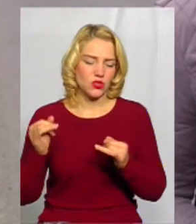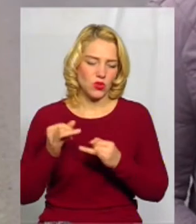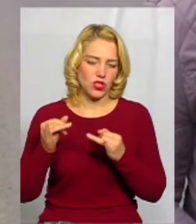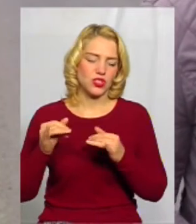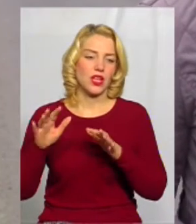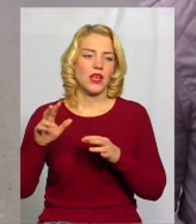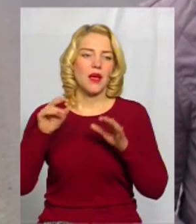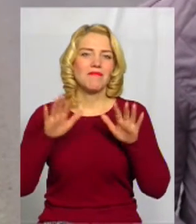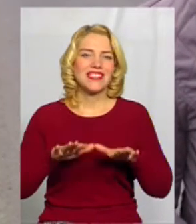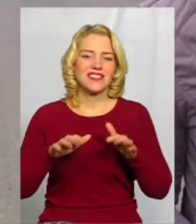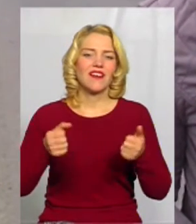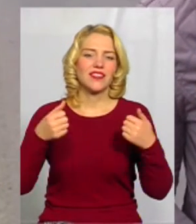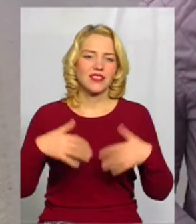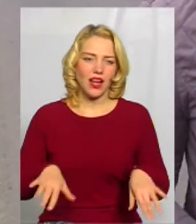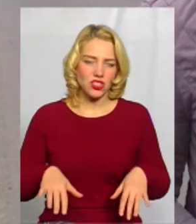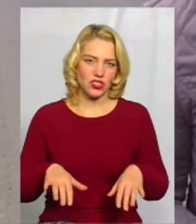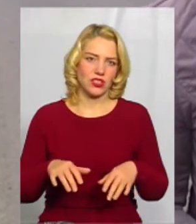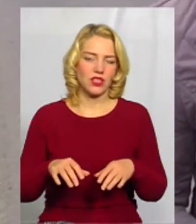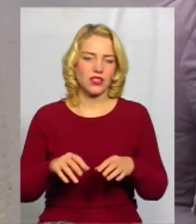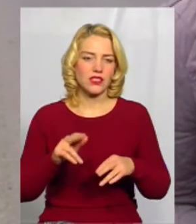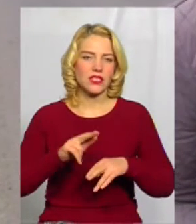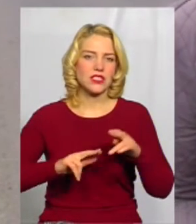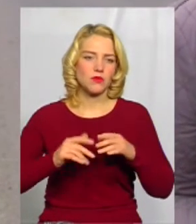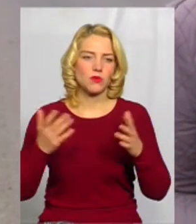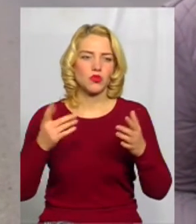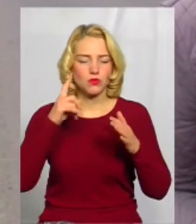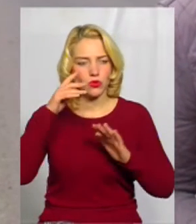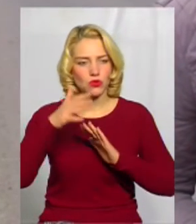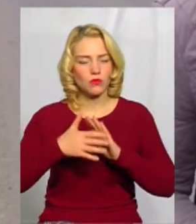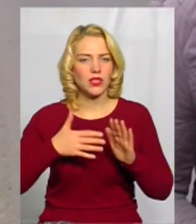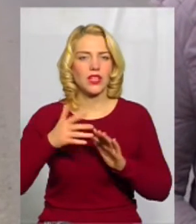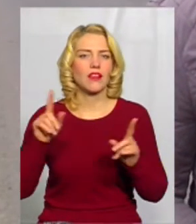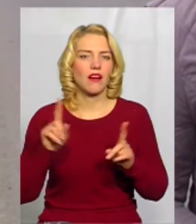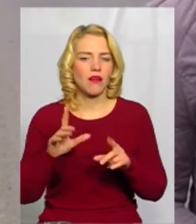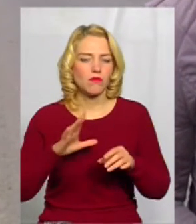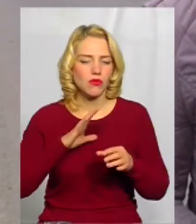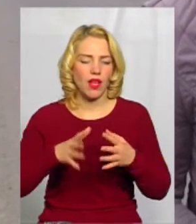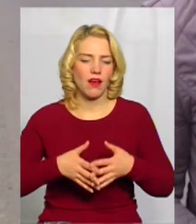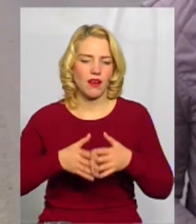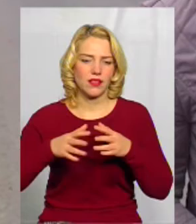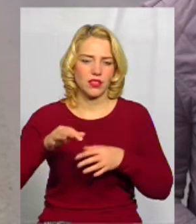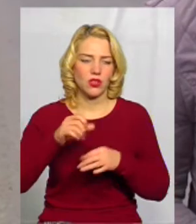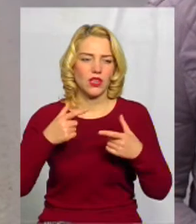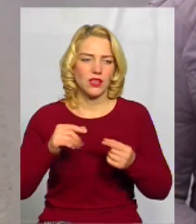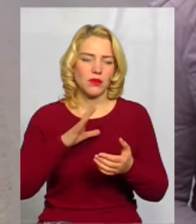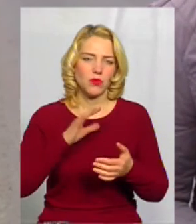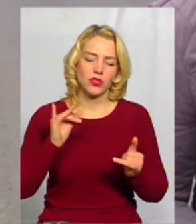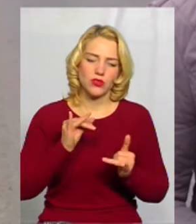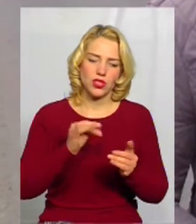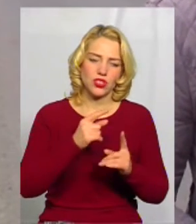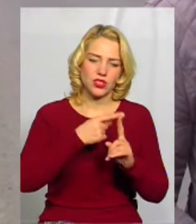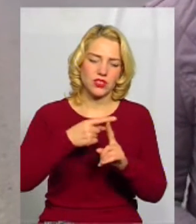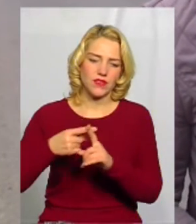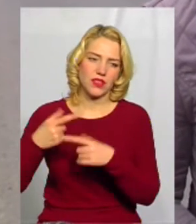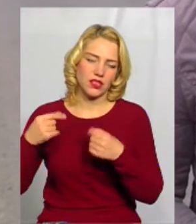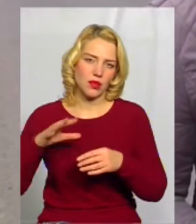споруд, щоб зрозуміти, яке було місто, яка була його архітектурно-просторова композиція, де розташовувалися історичні цвинтарі, де проходили